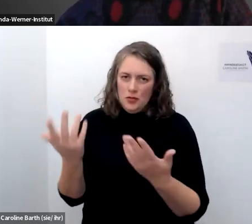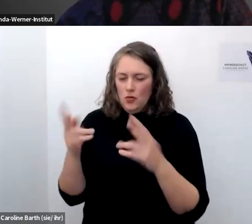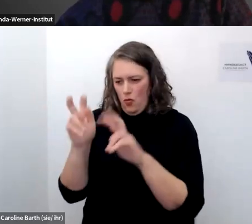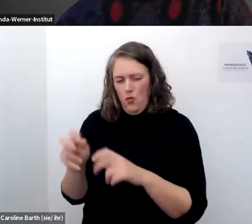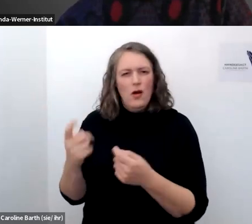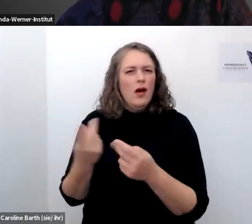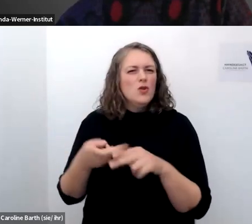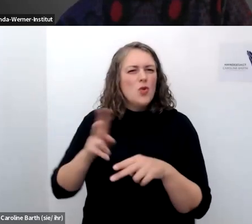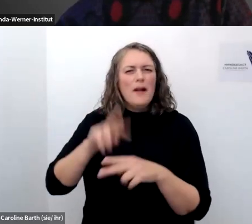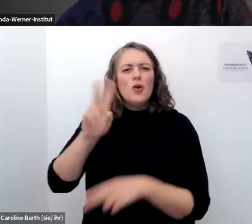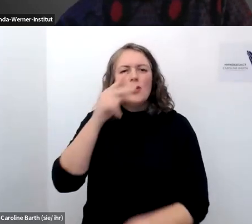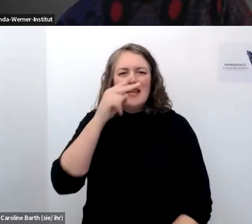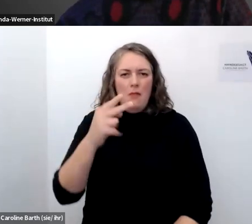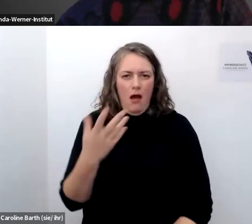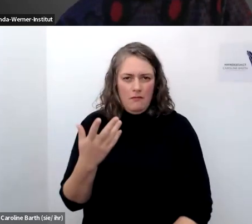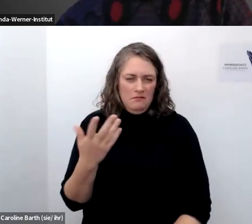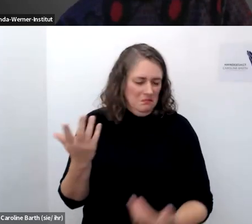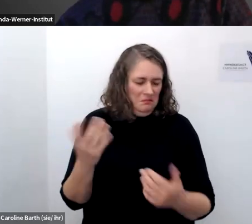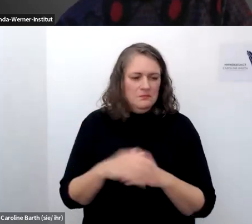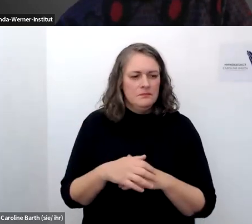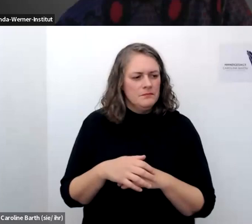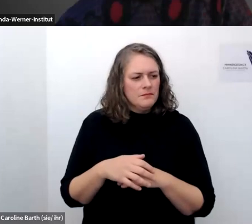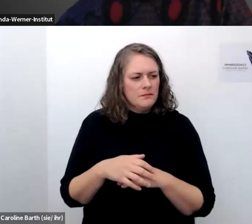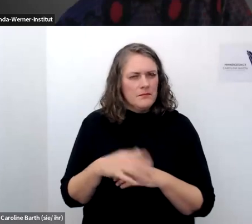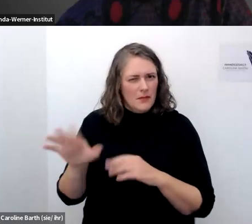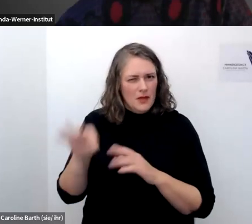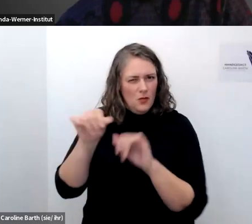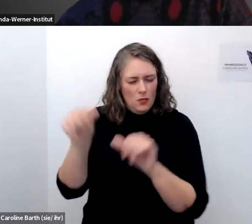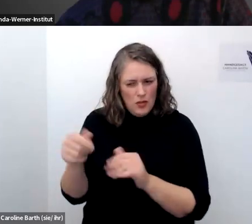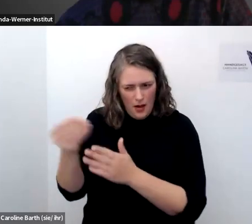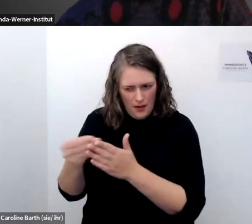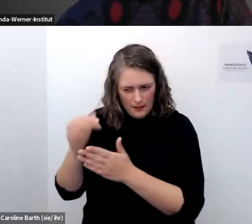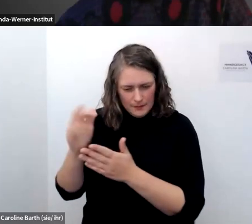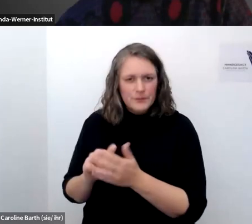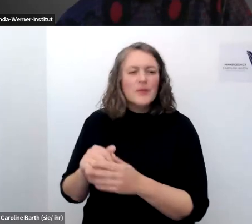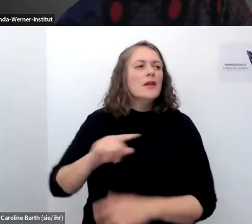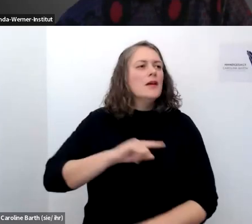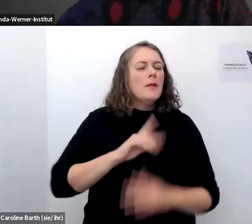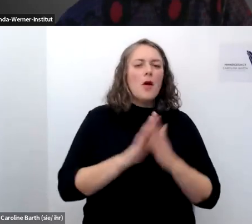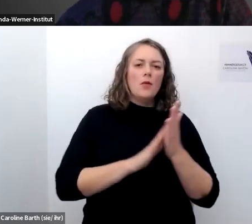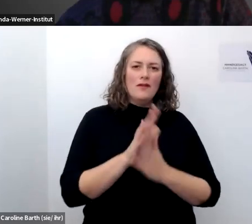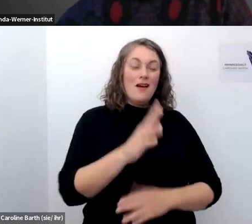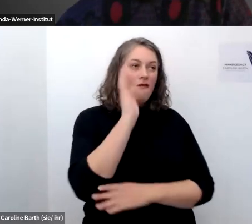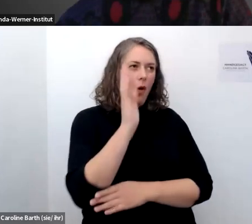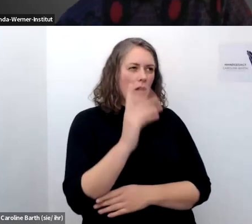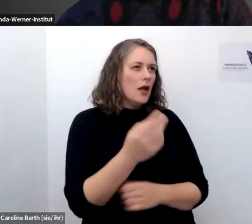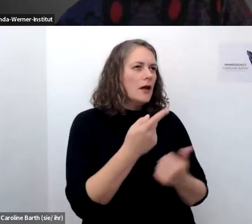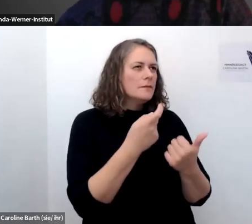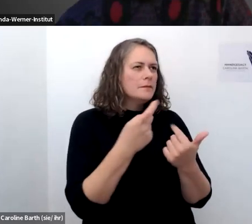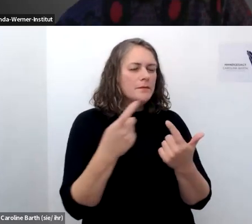eine motivation für mich dass wenn ich mehr im vorträge angehört habe zu dem thema